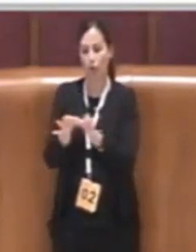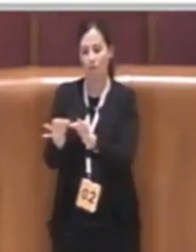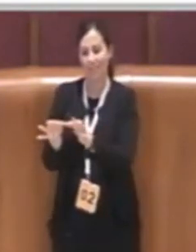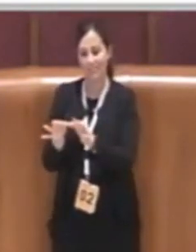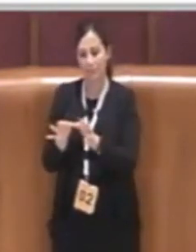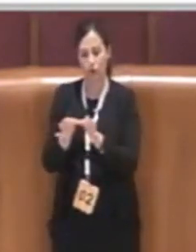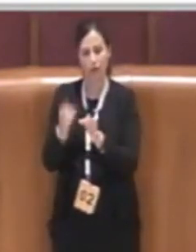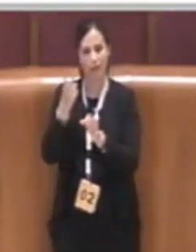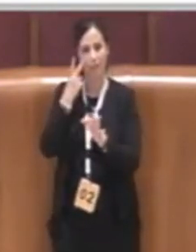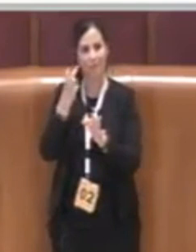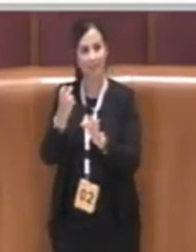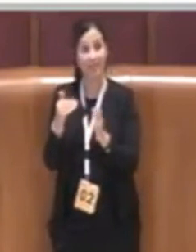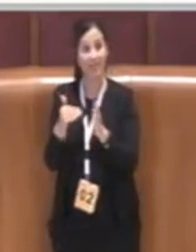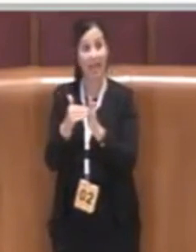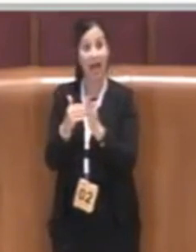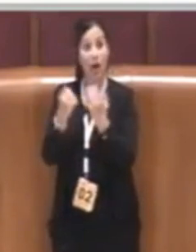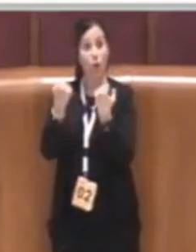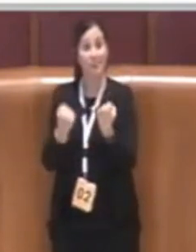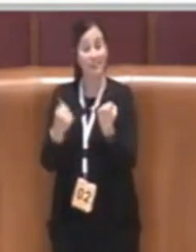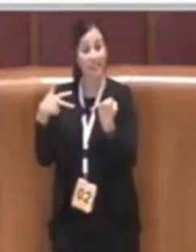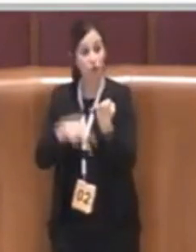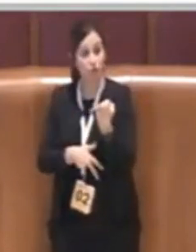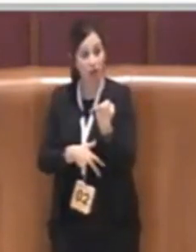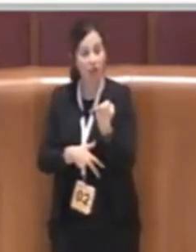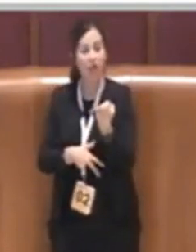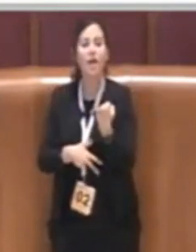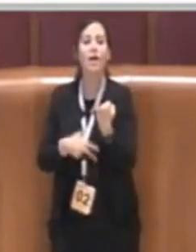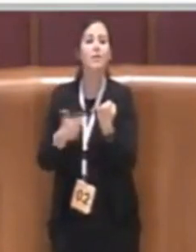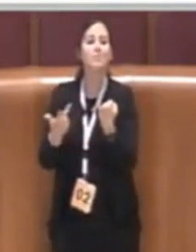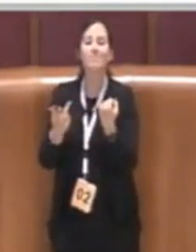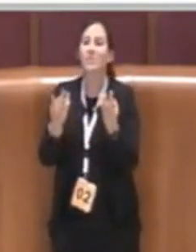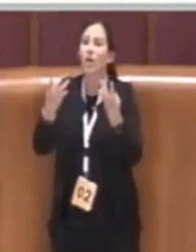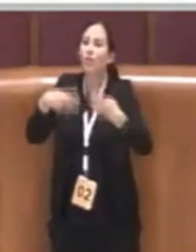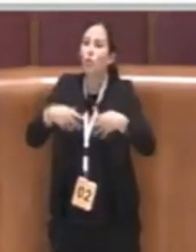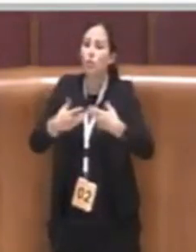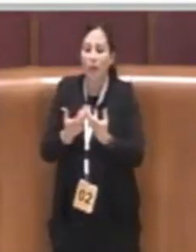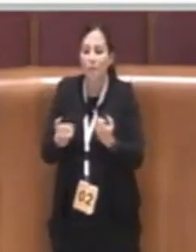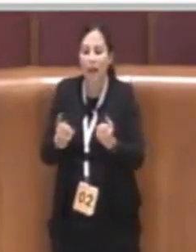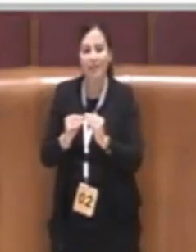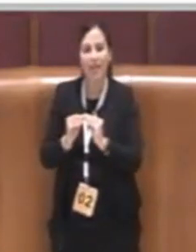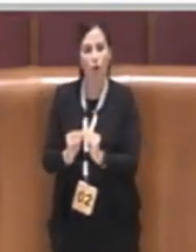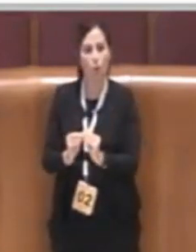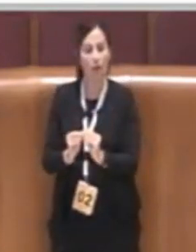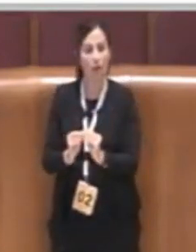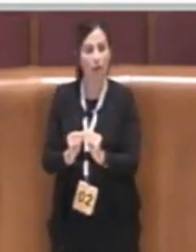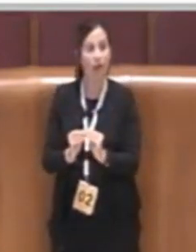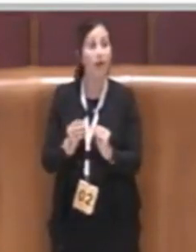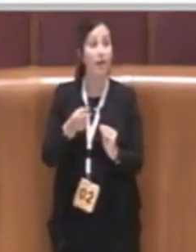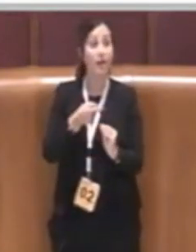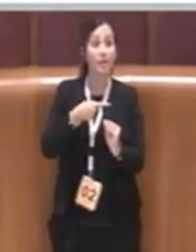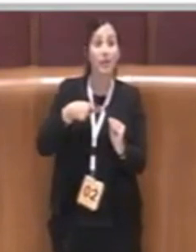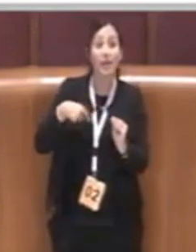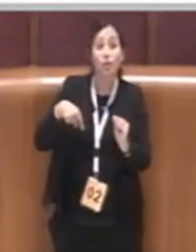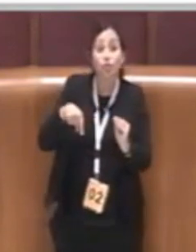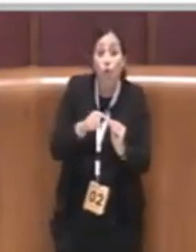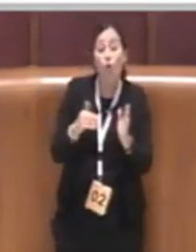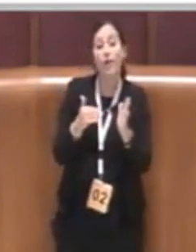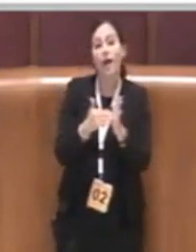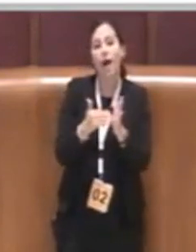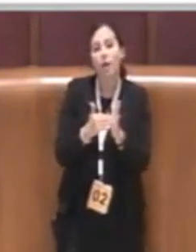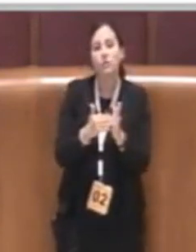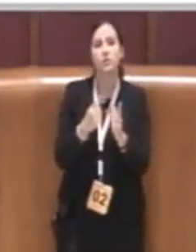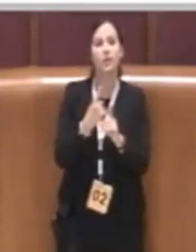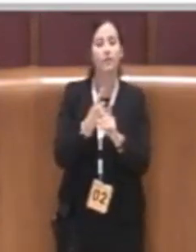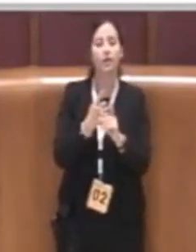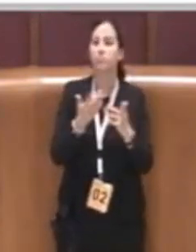essere articolate per noi quindi l'housing sociale deve essere considerato alla stregua di un'opera pubblica